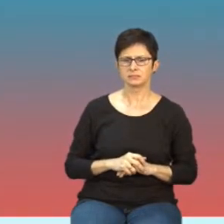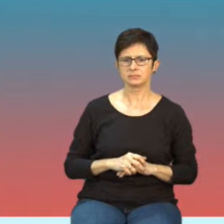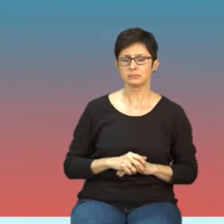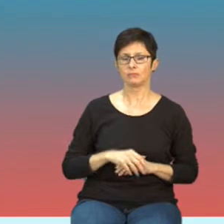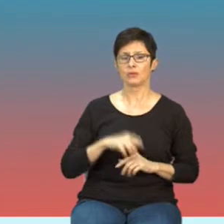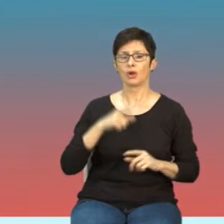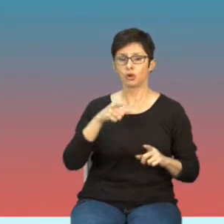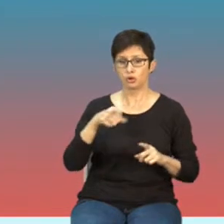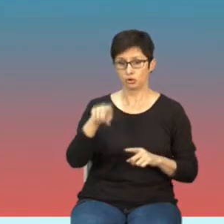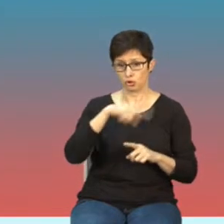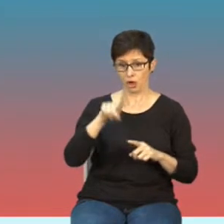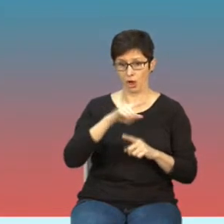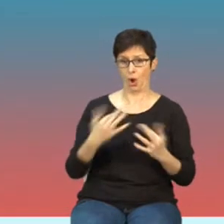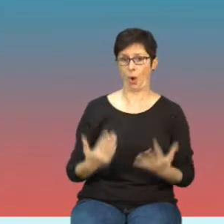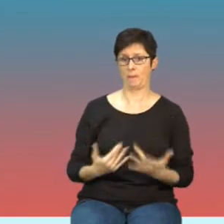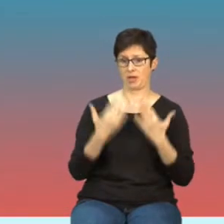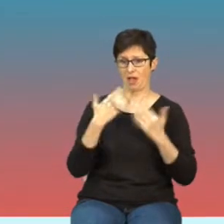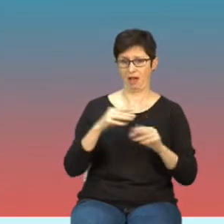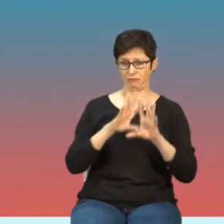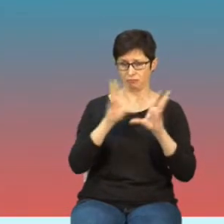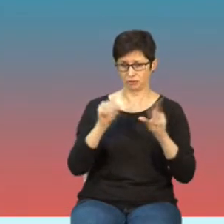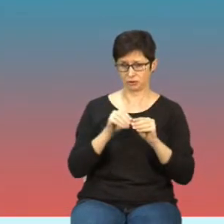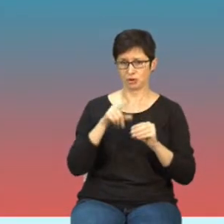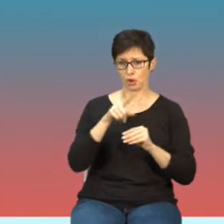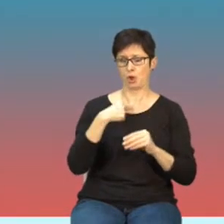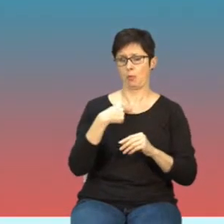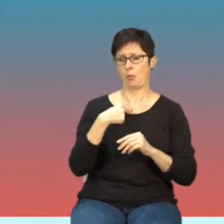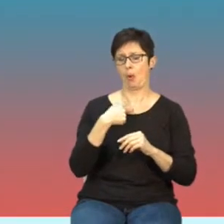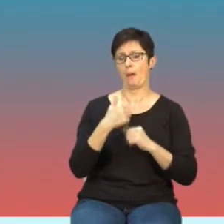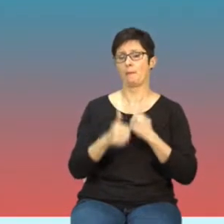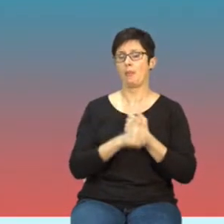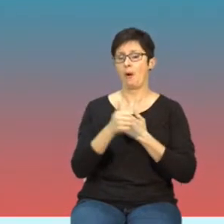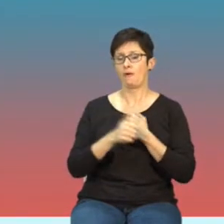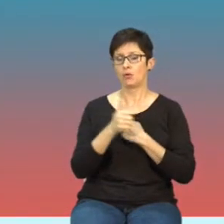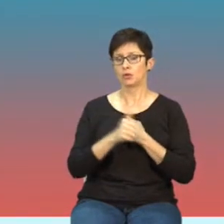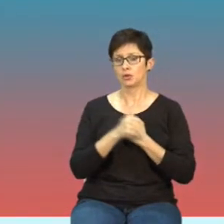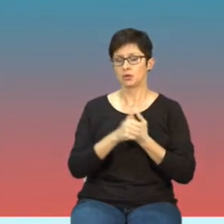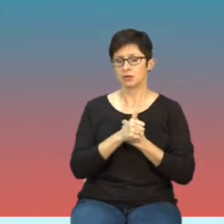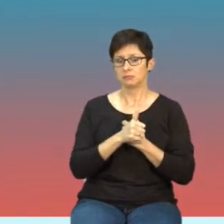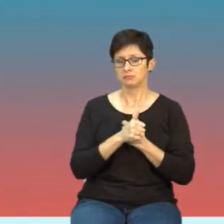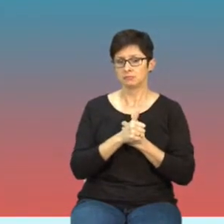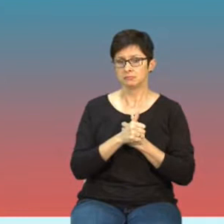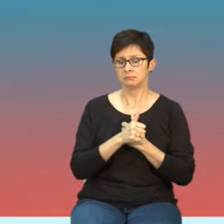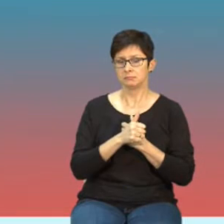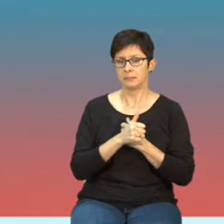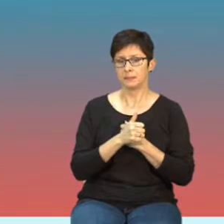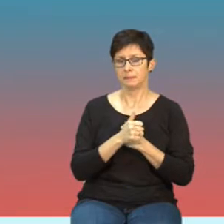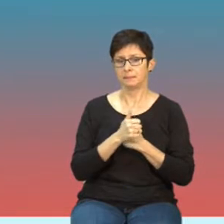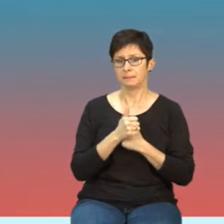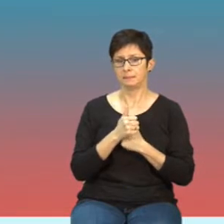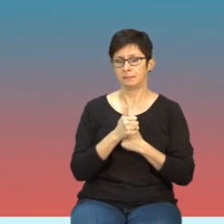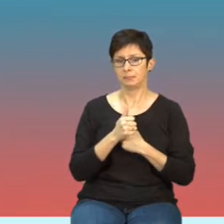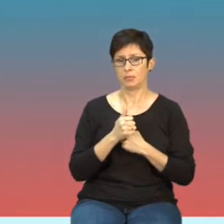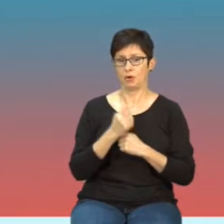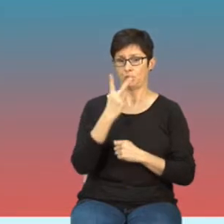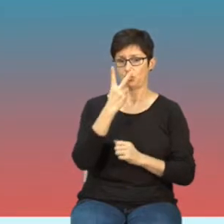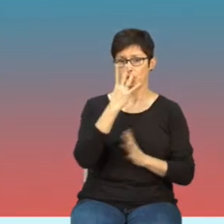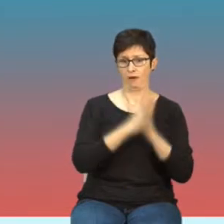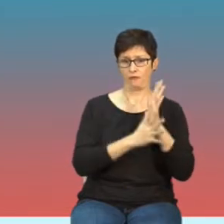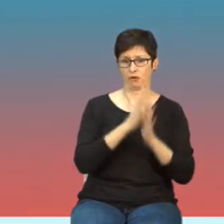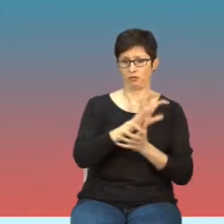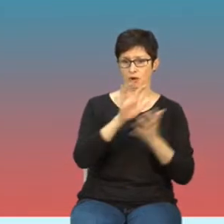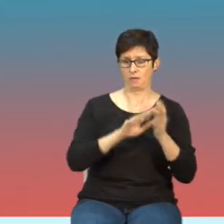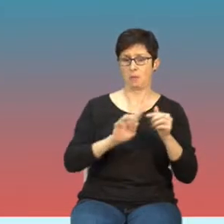stało się przyczyną, jedną z przyczyn do tego, że zaczęto uważać po II wojnie światowej